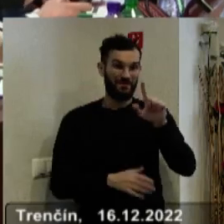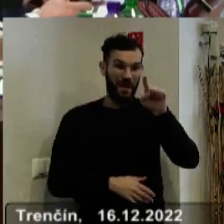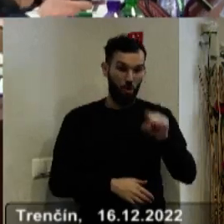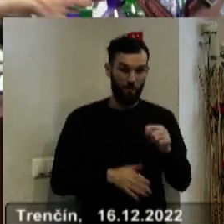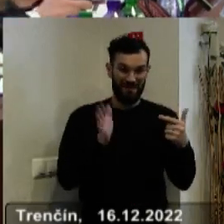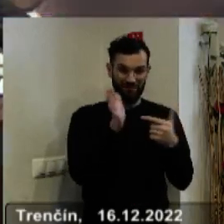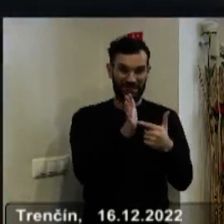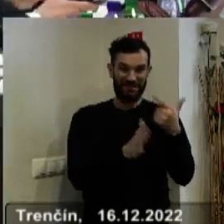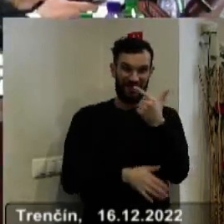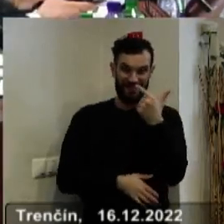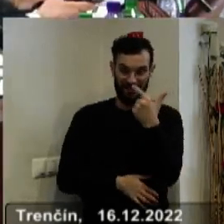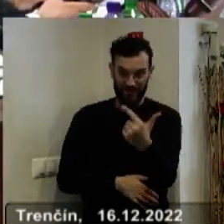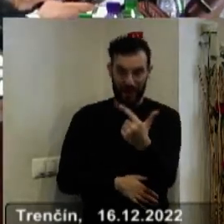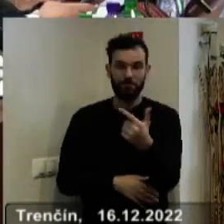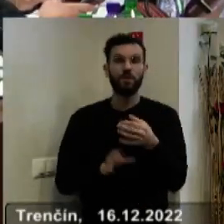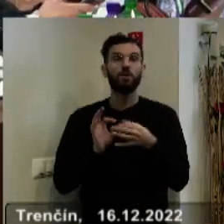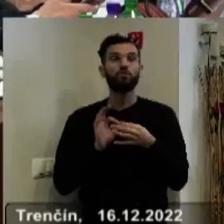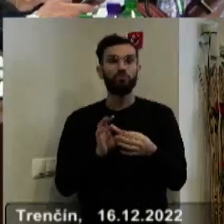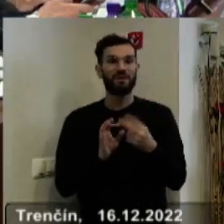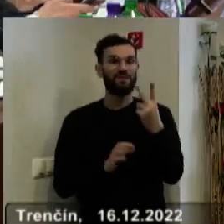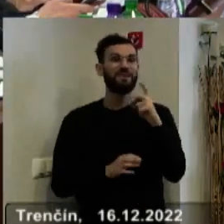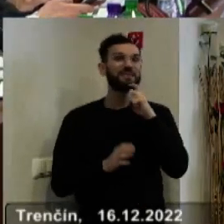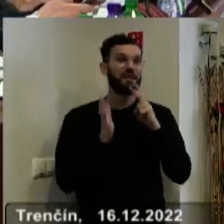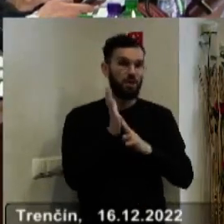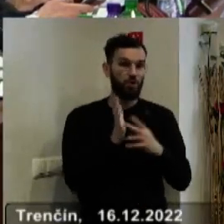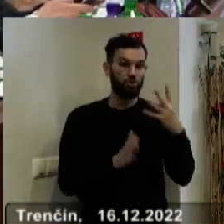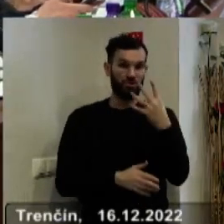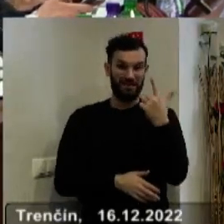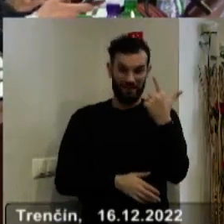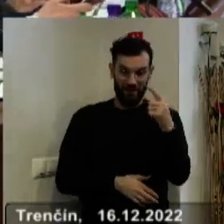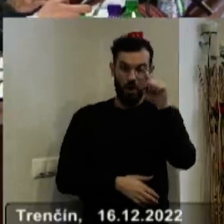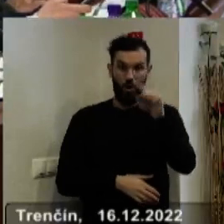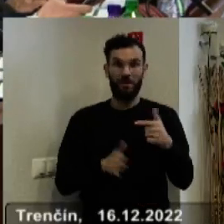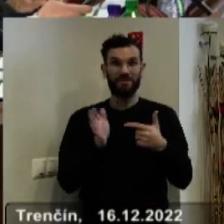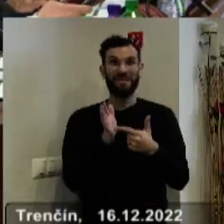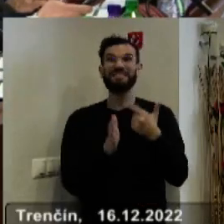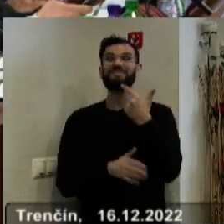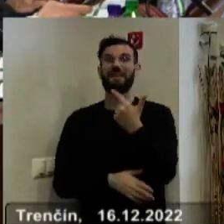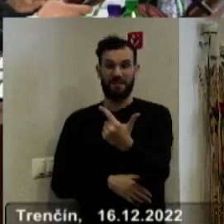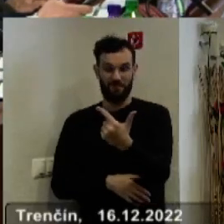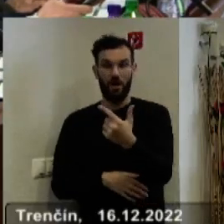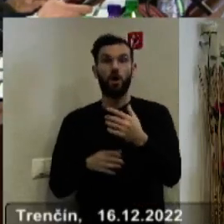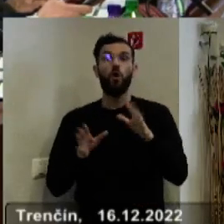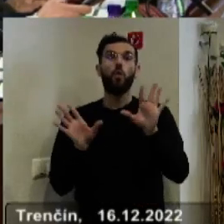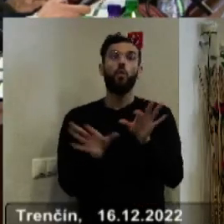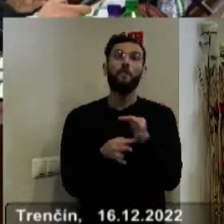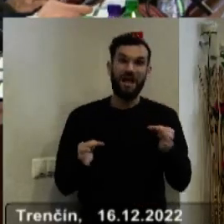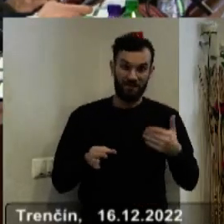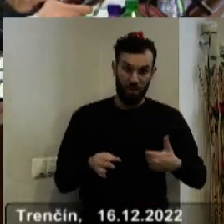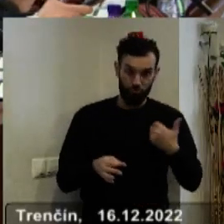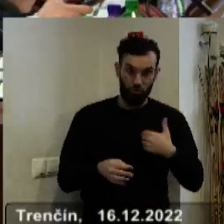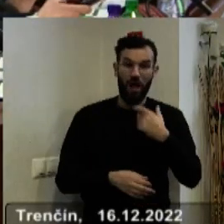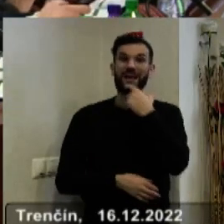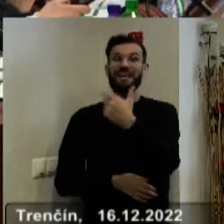2022, ktorý sa mení VZN-ko 42 lomenu 2022 financových základných humanických škôl, jazykových škôl a školských